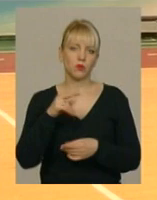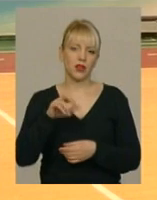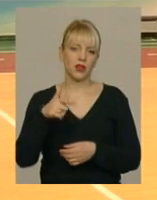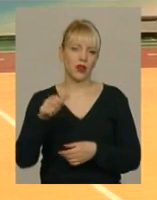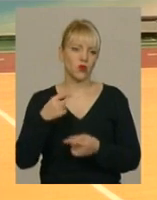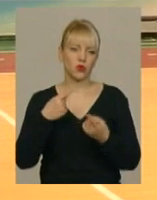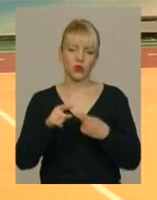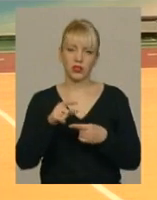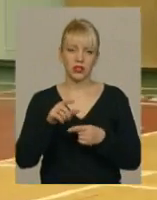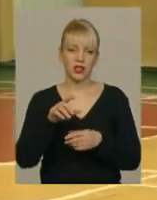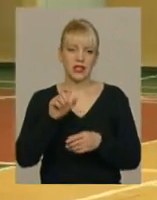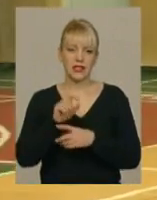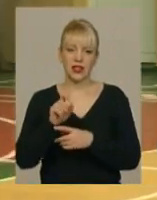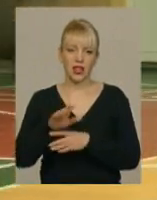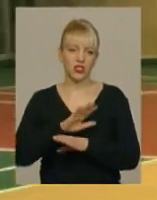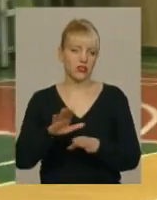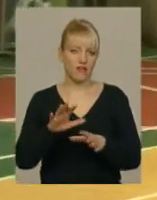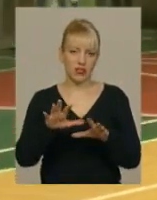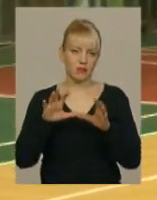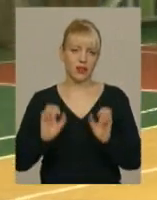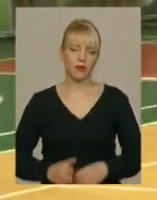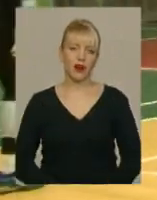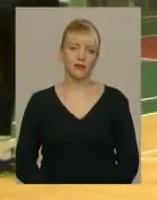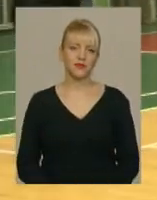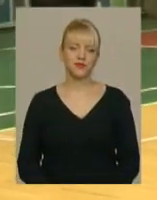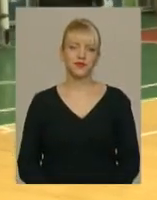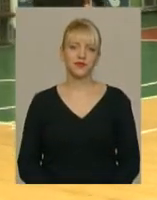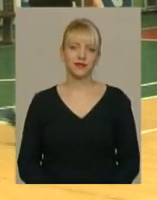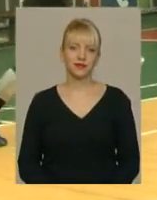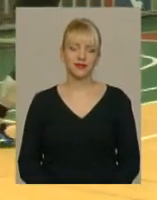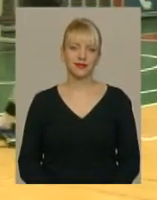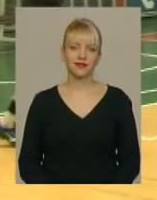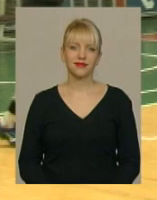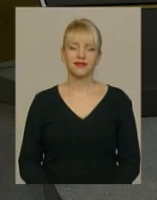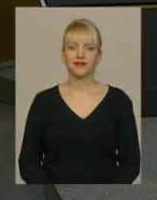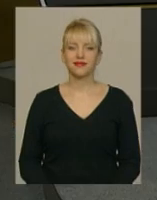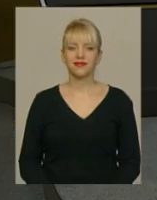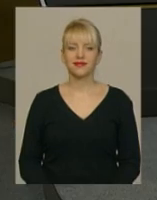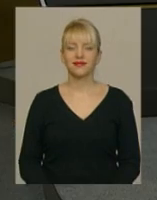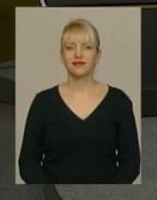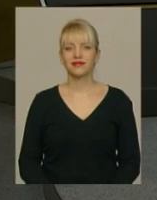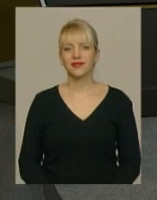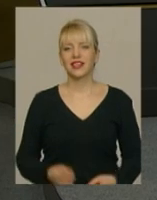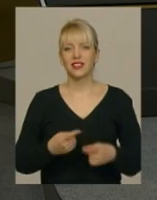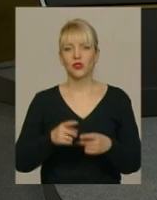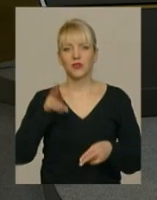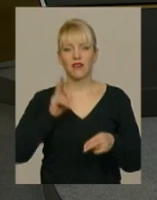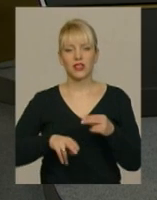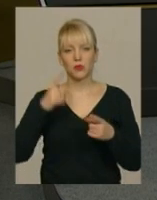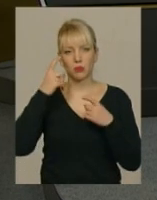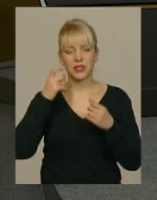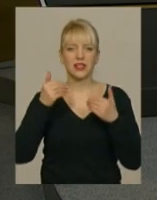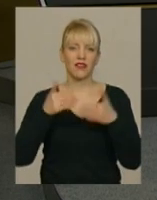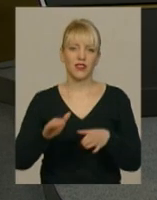інших задач не розприймаємо. Ярослава Антушевський, Іван Мовчан, Новини, Поділля, Центр. На цьому ми завершуємо